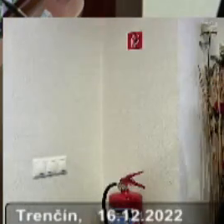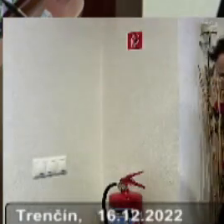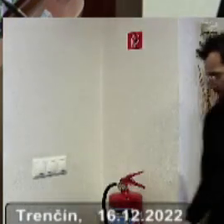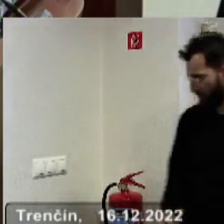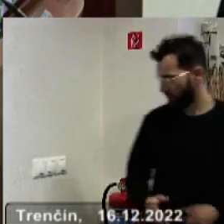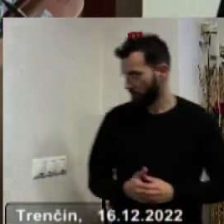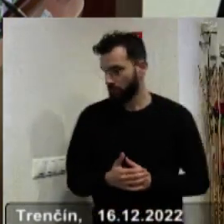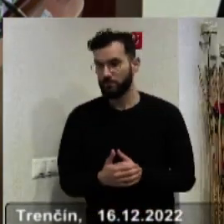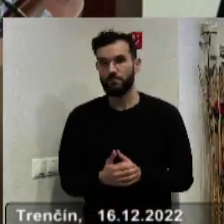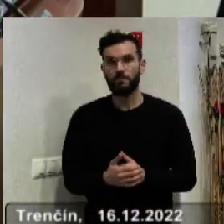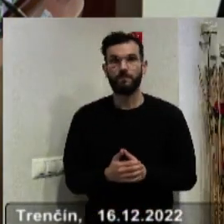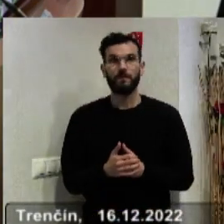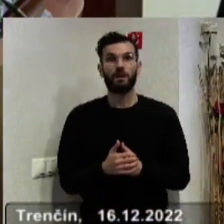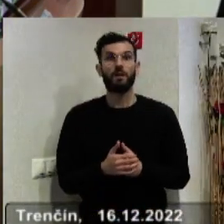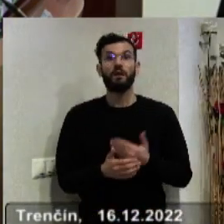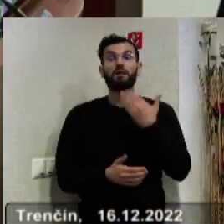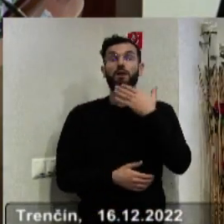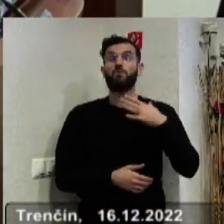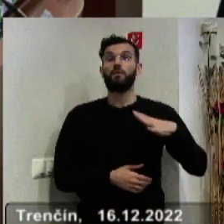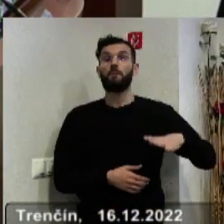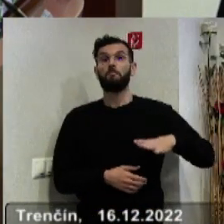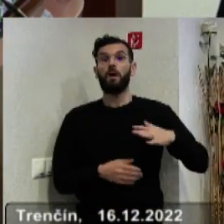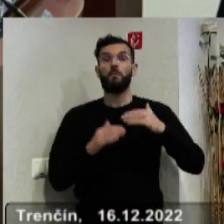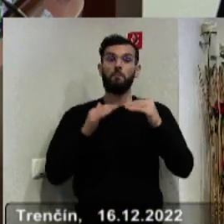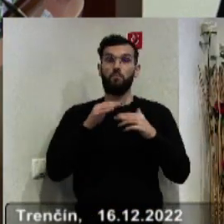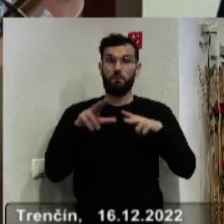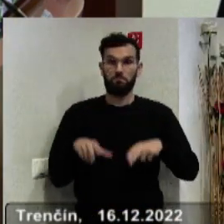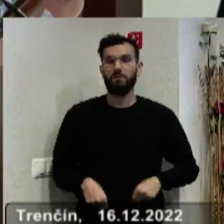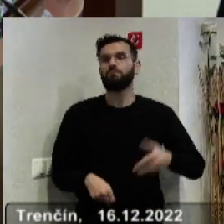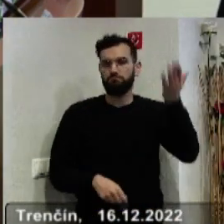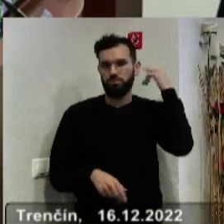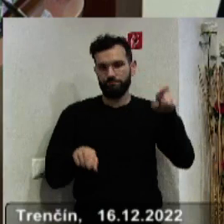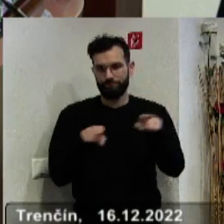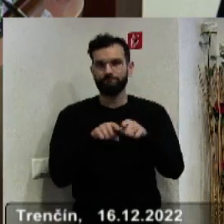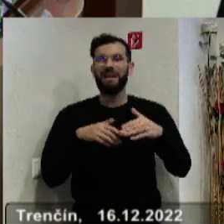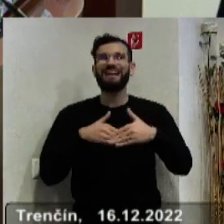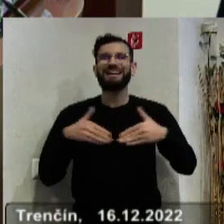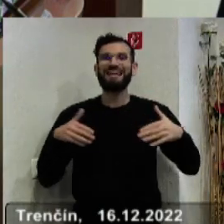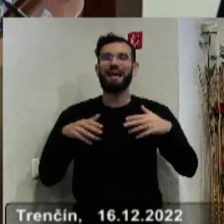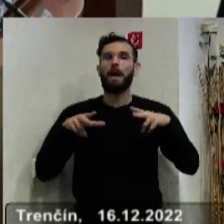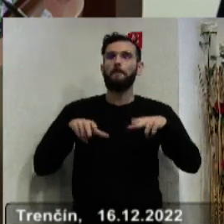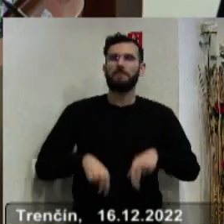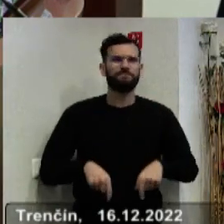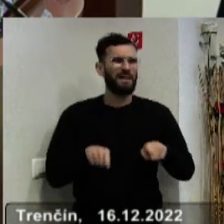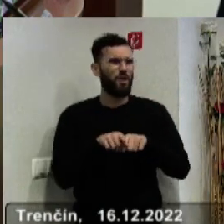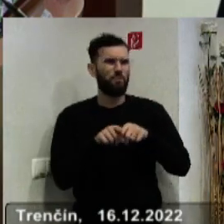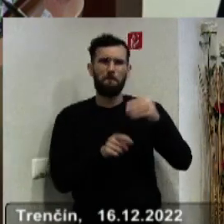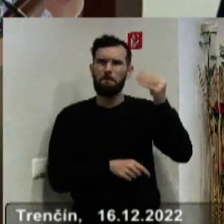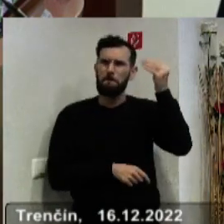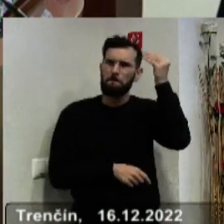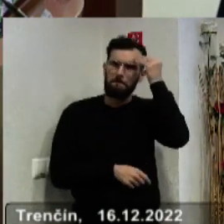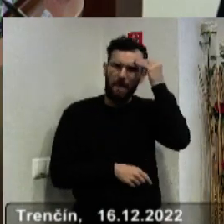Ďakujem za príspevky, kým pán predseda, áno, tak sme sa bavili aj na rade predsedov, nejaký taký pamätník, alebo tabula